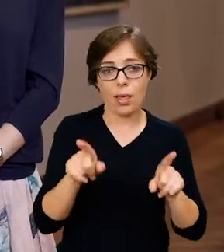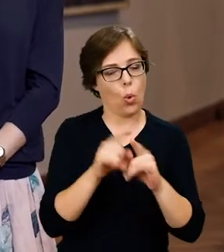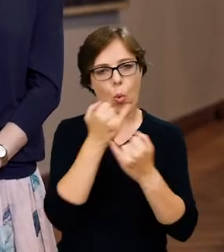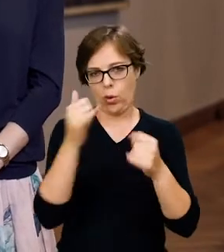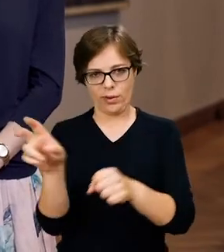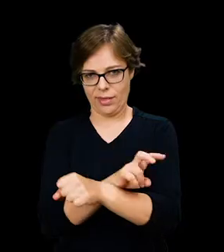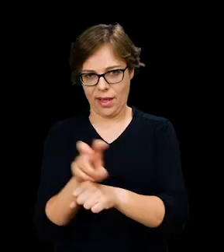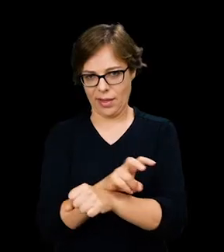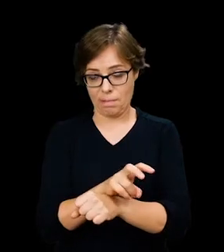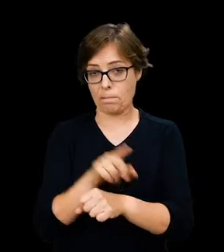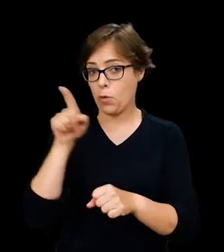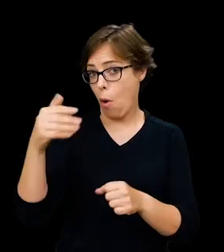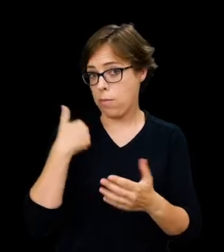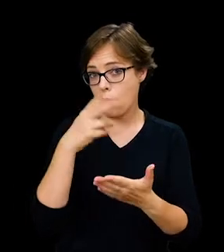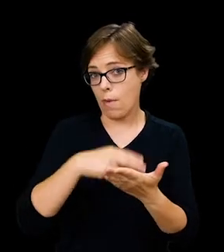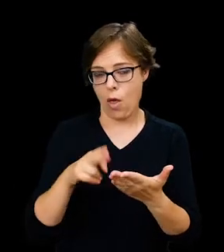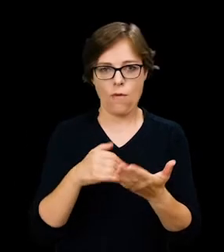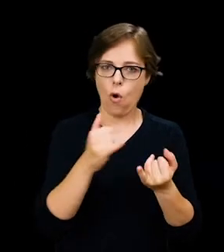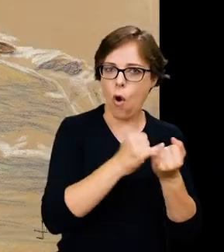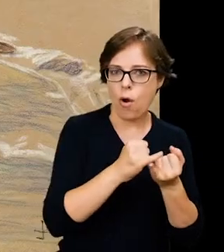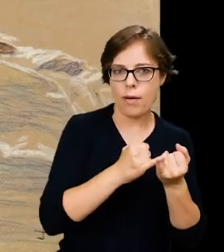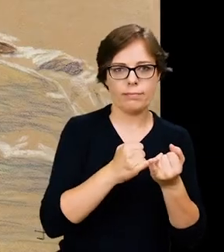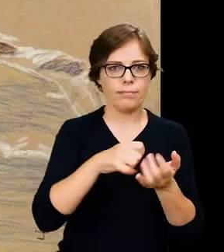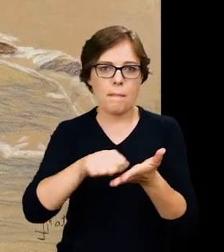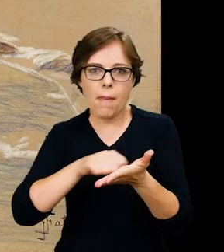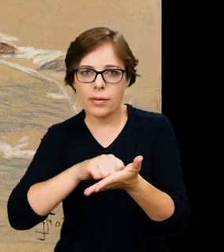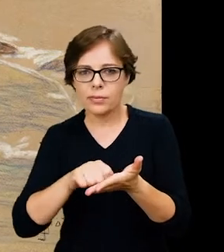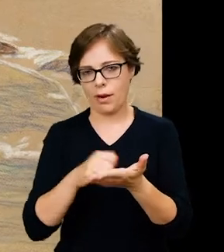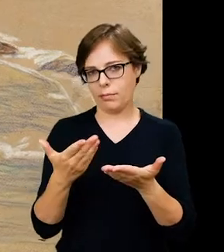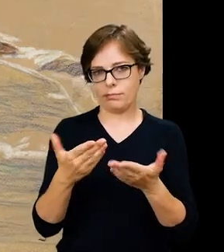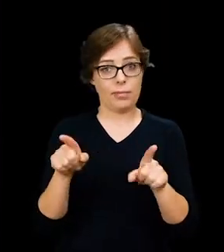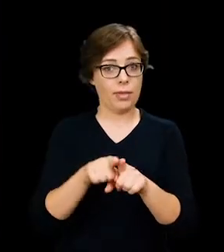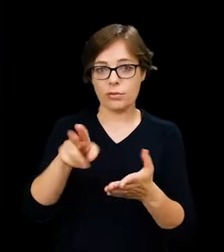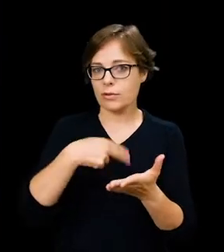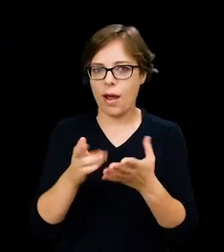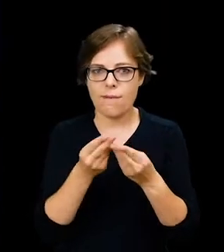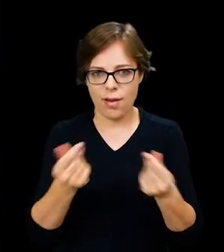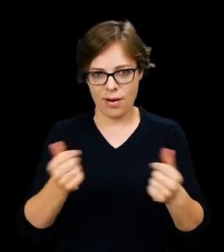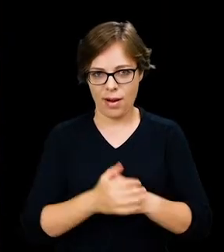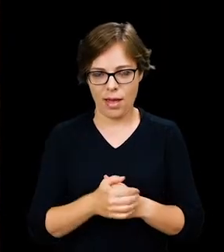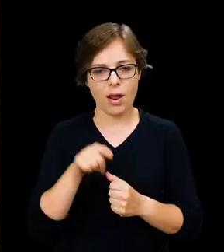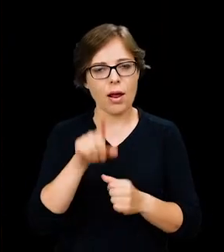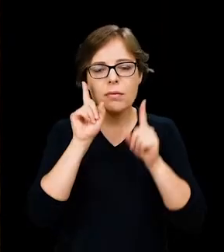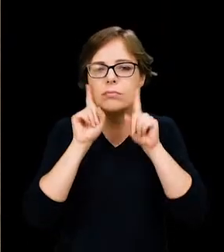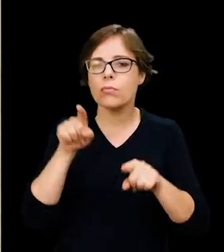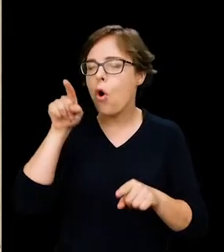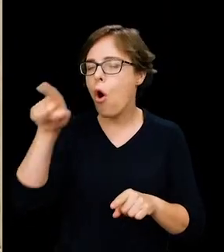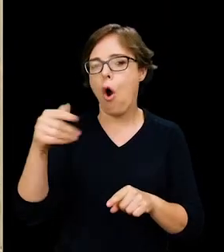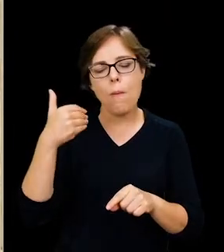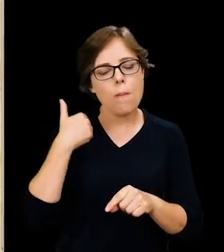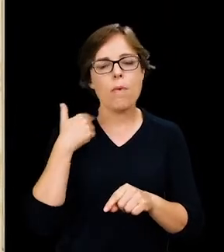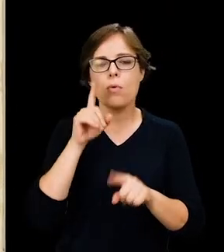technicznym. Malował bowiem w oleju, pastelu, akwareli i tu osiągał